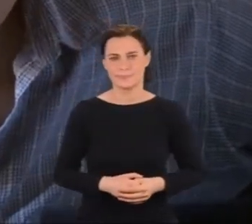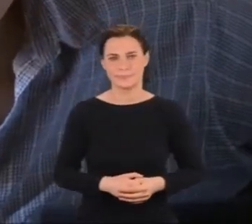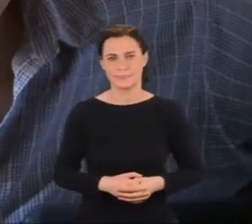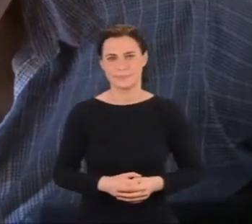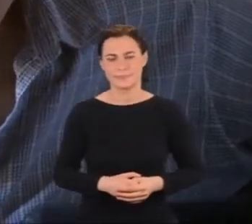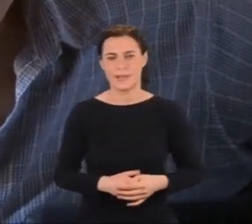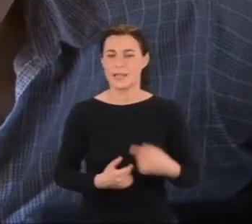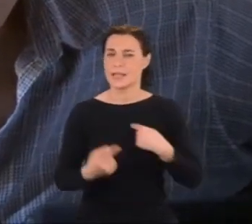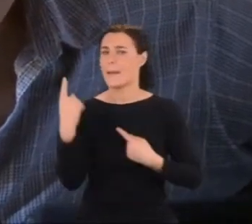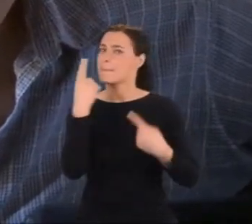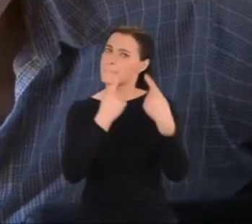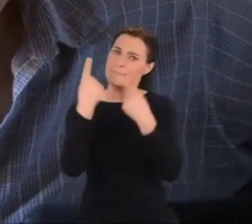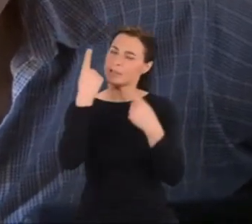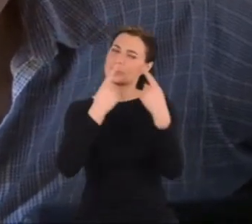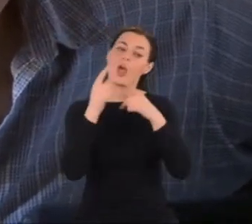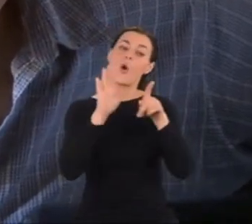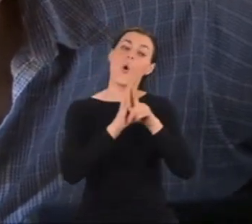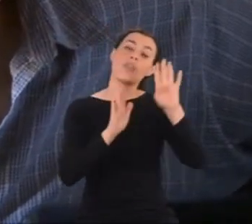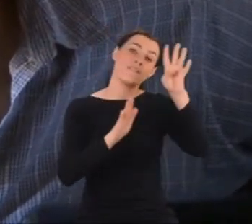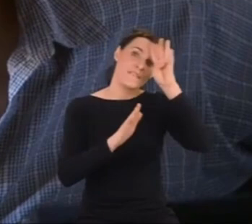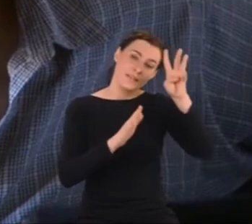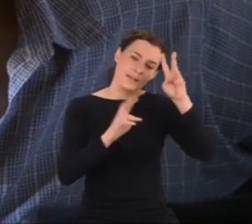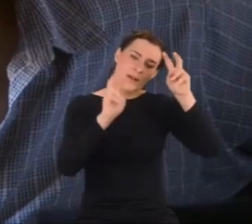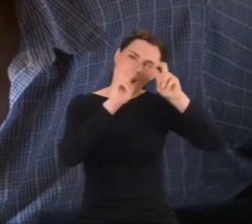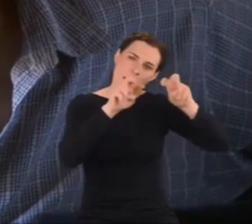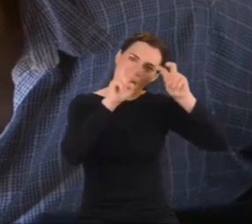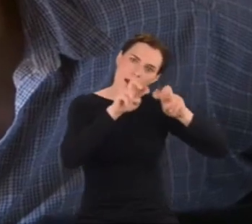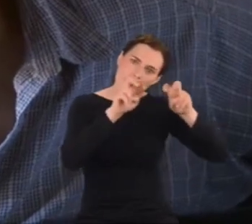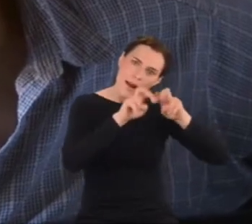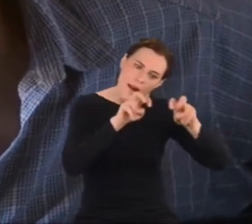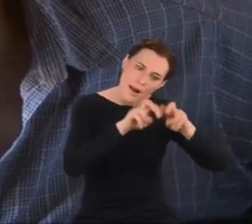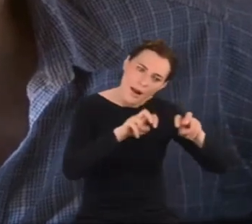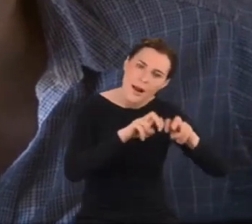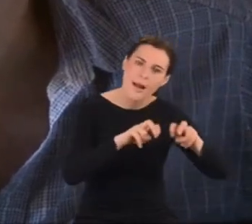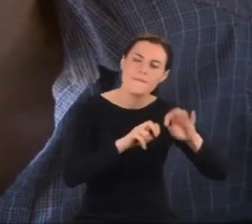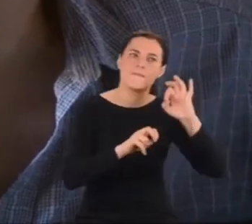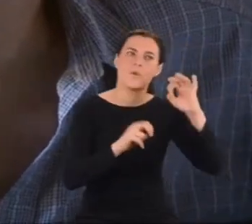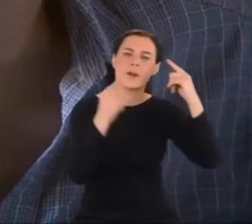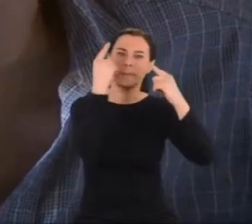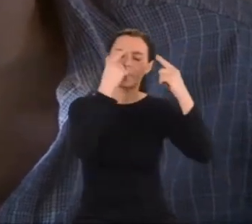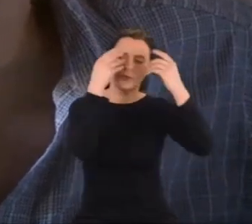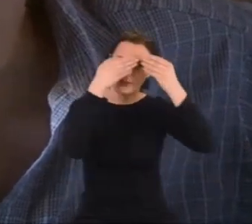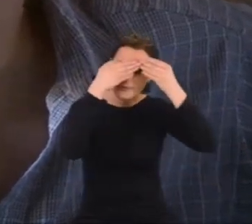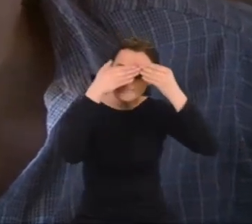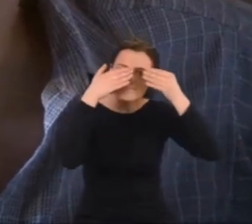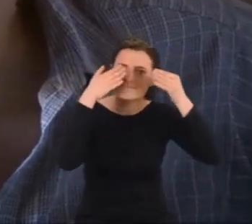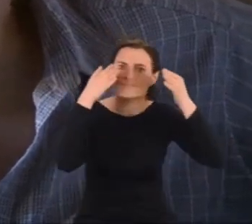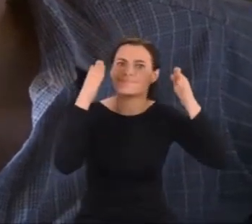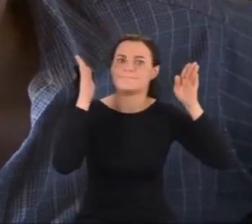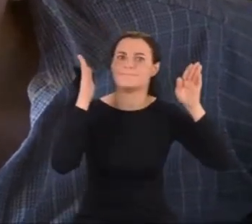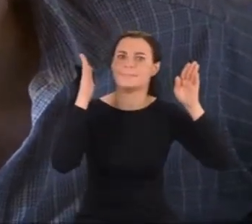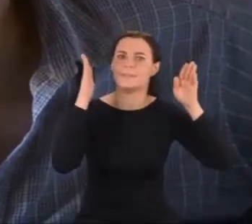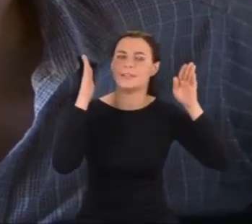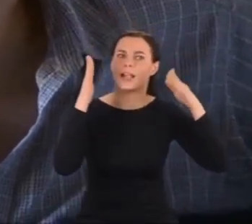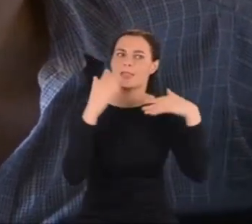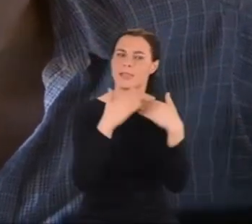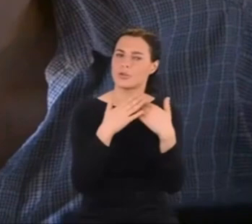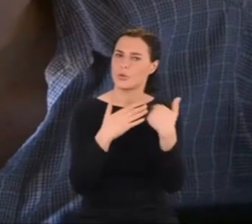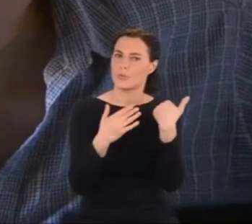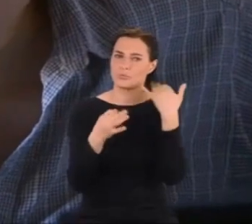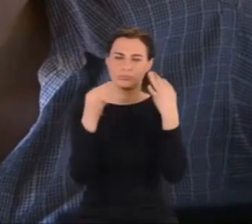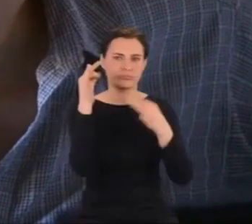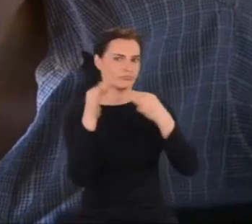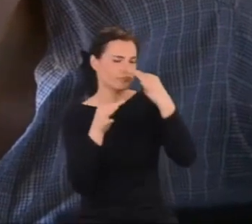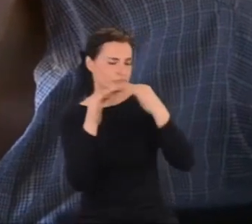Przypuszczam, że w miarę jak poznawał fizykę kwantową, jego horyzonty się rozszerzały, a wraz z tym pojawiły się wątpliwości.